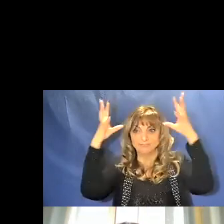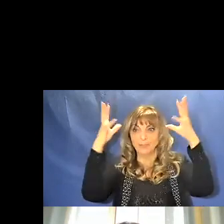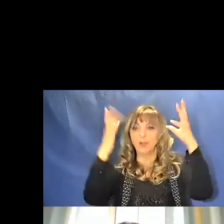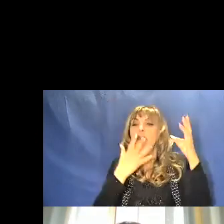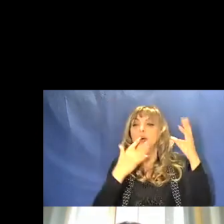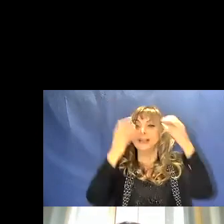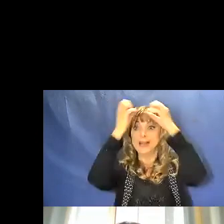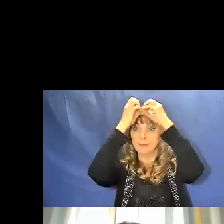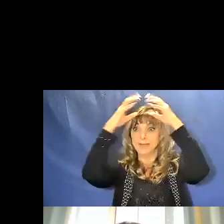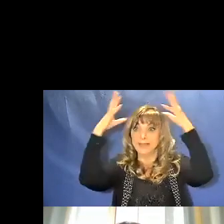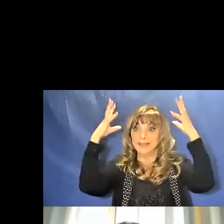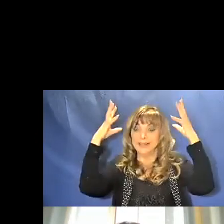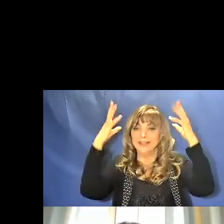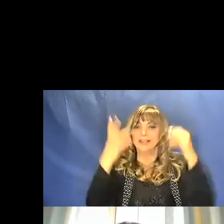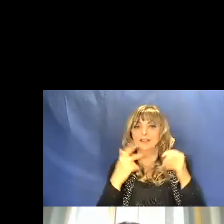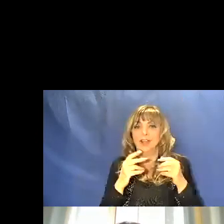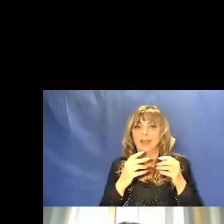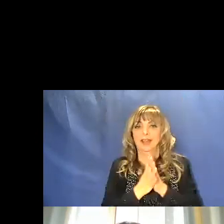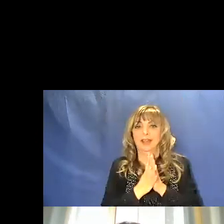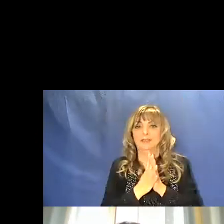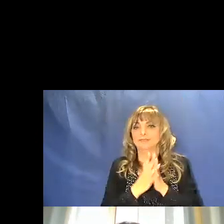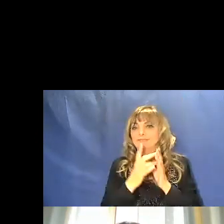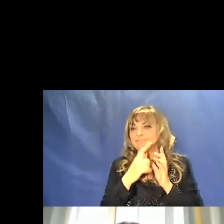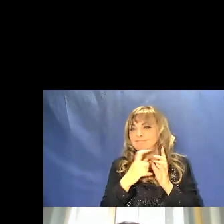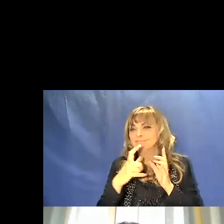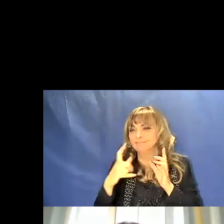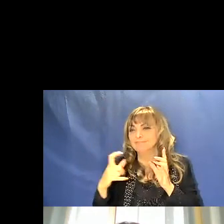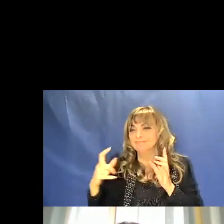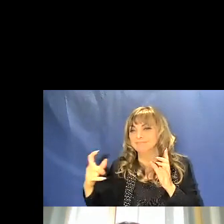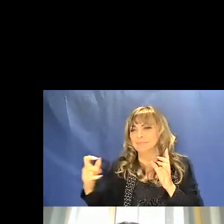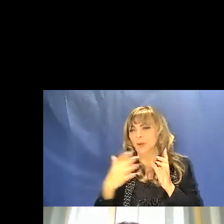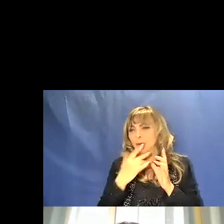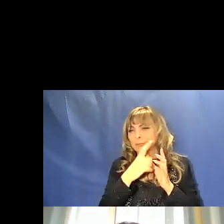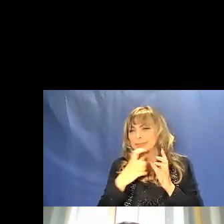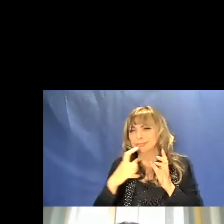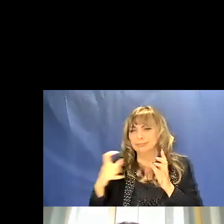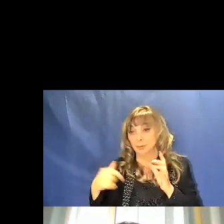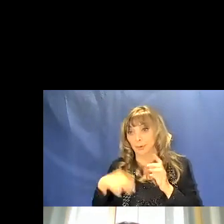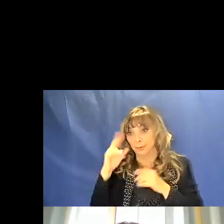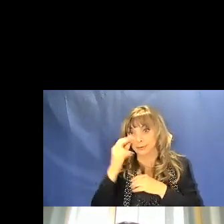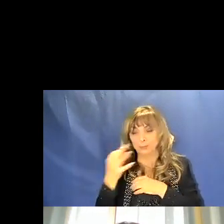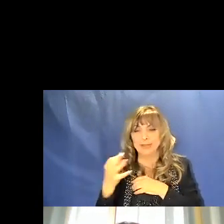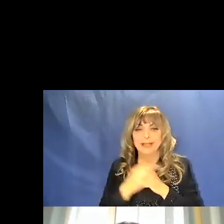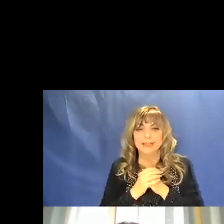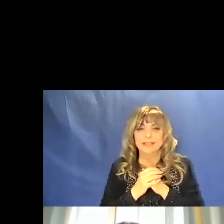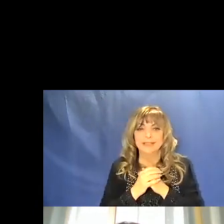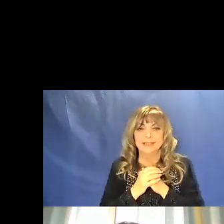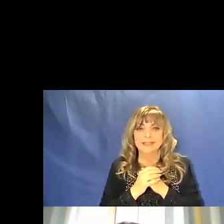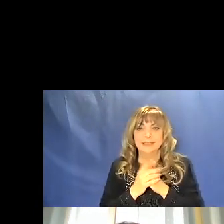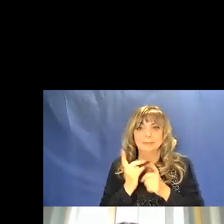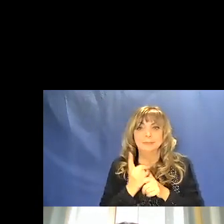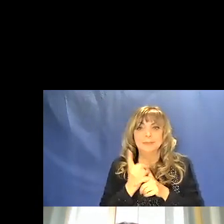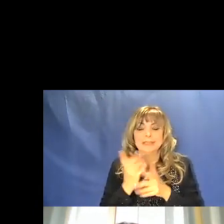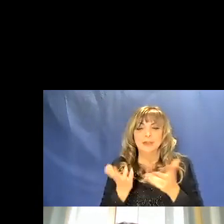tutta la variabile gamma cromatica che conosciamo vanno intesi